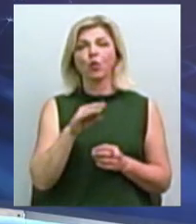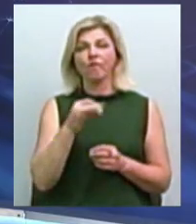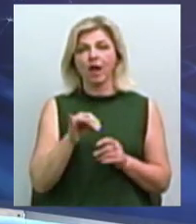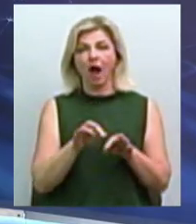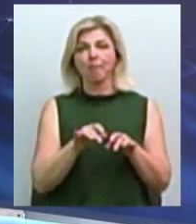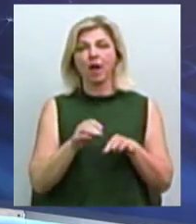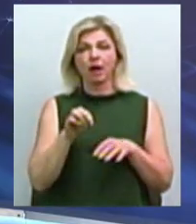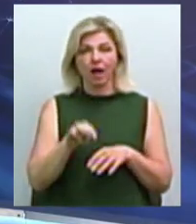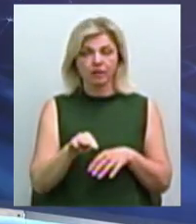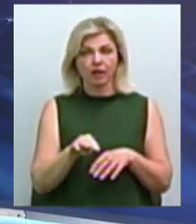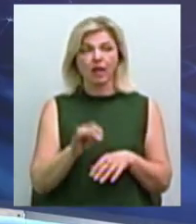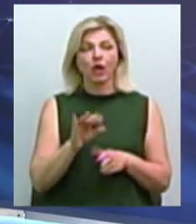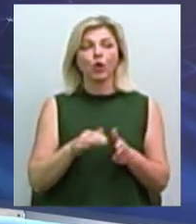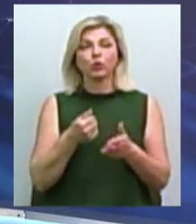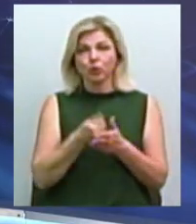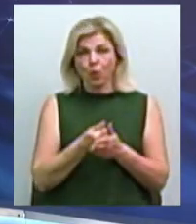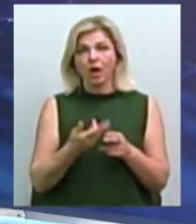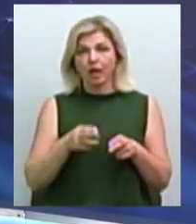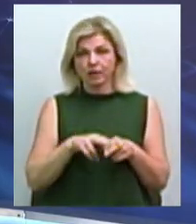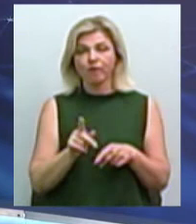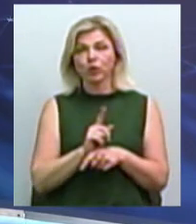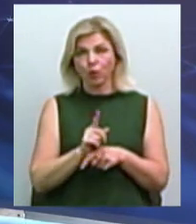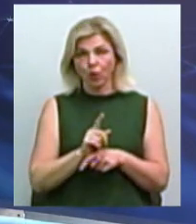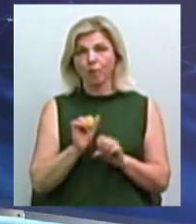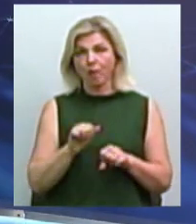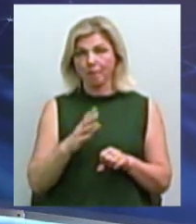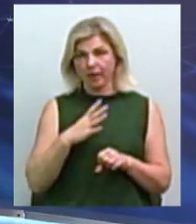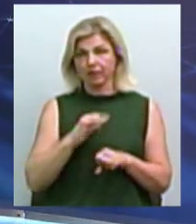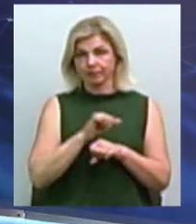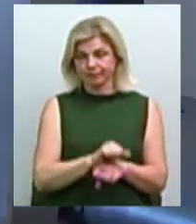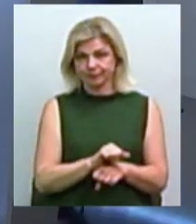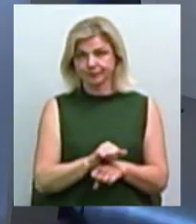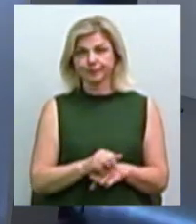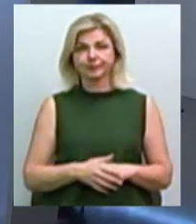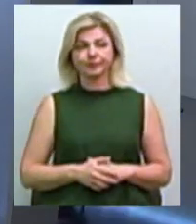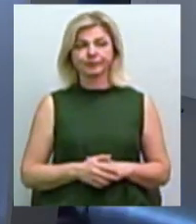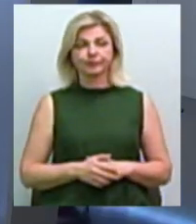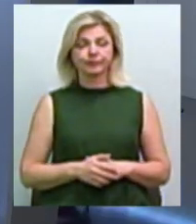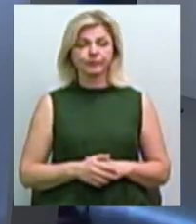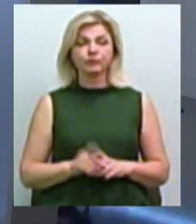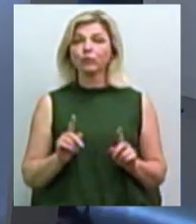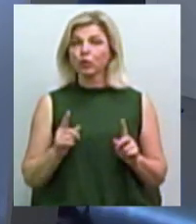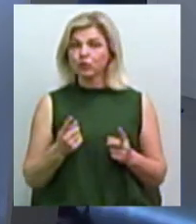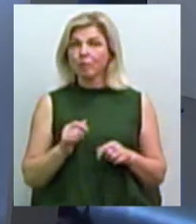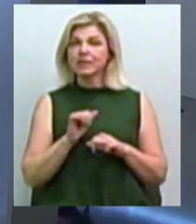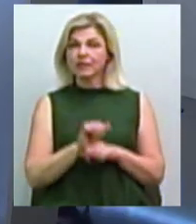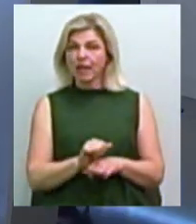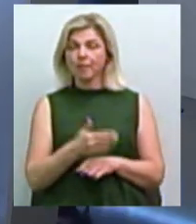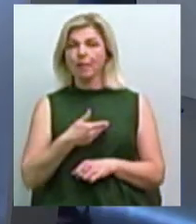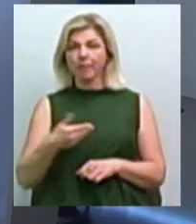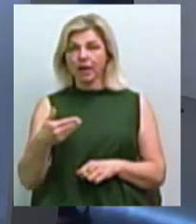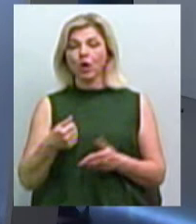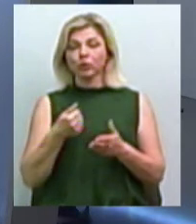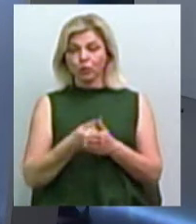І досі вдавалося цю норму стримувати? Так, досі було стримувати. Чому стримували ми і цього